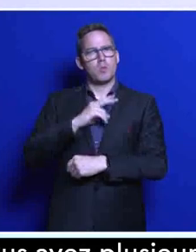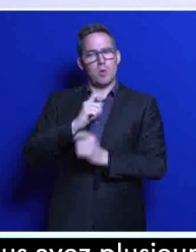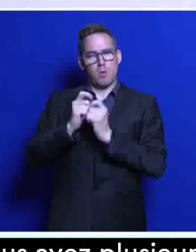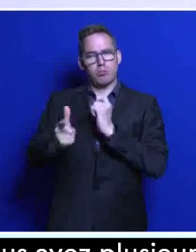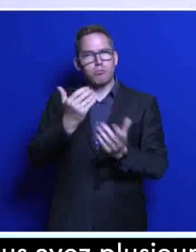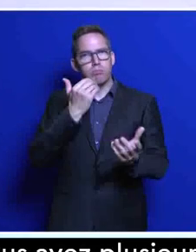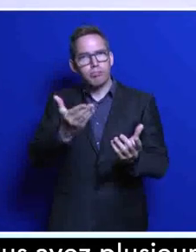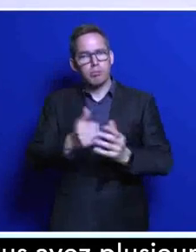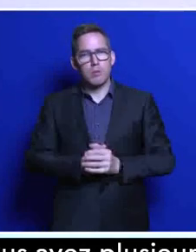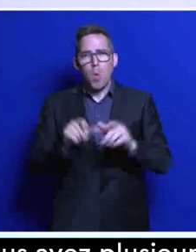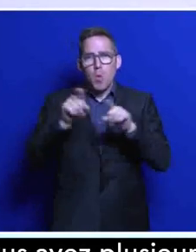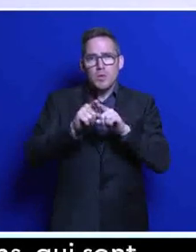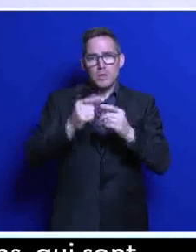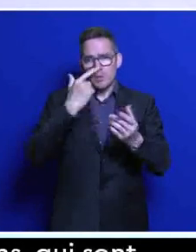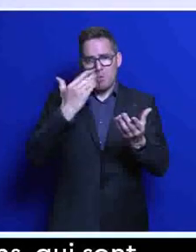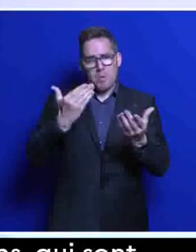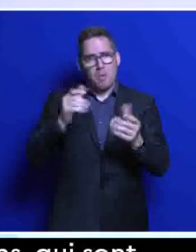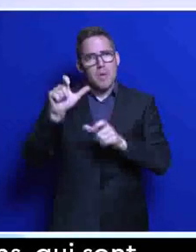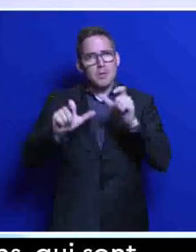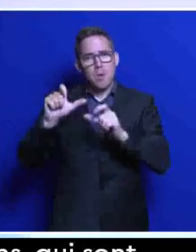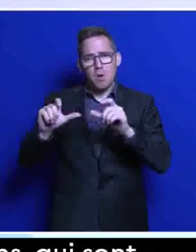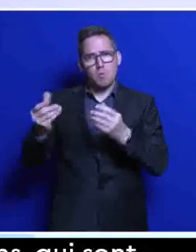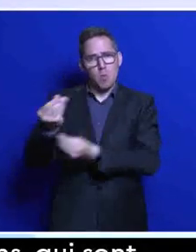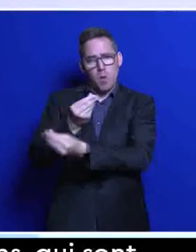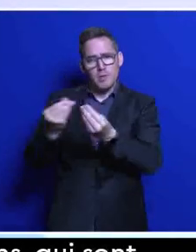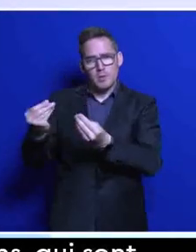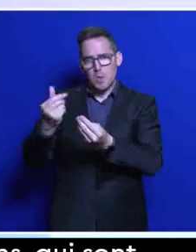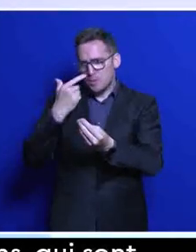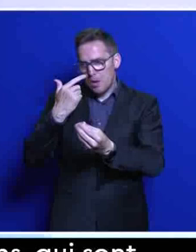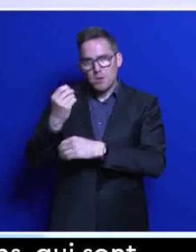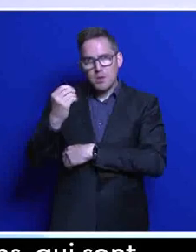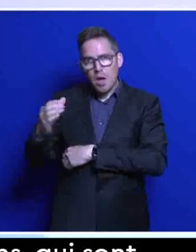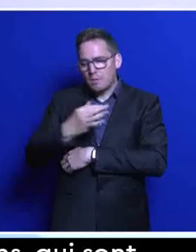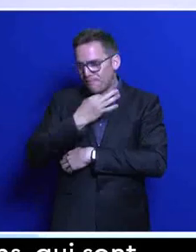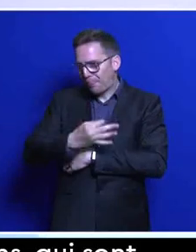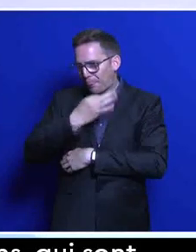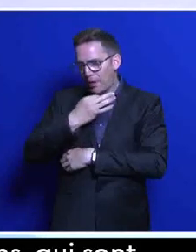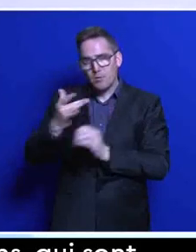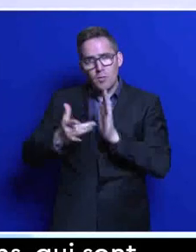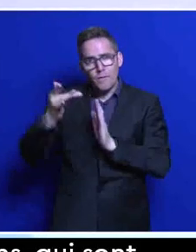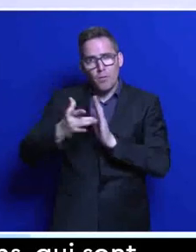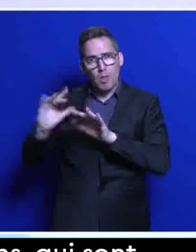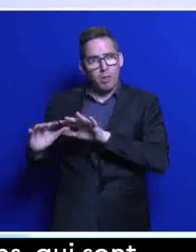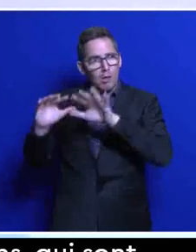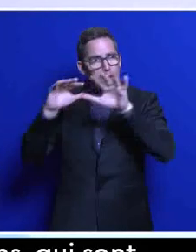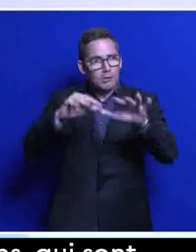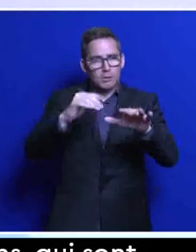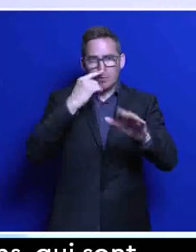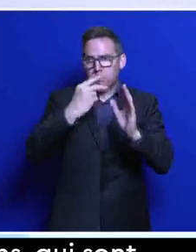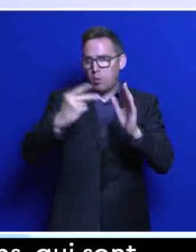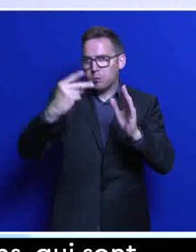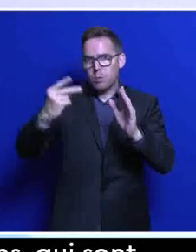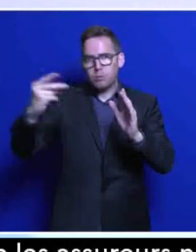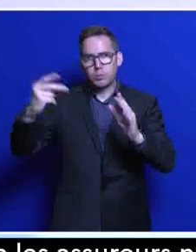migratoires de plus en plus élevés de populations qui sont chassées tout simplement par le réchauffement climatique. Elle menace la stabilité